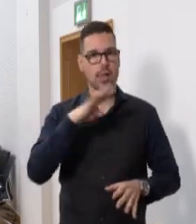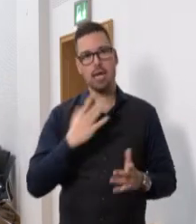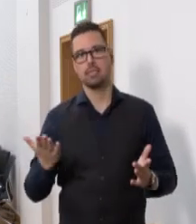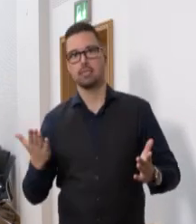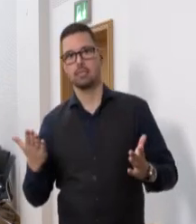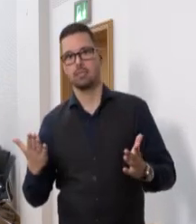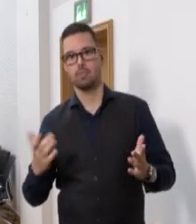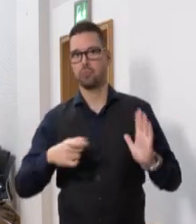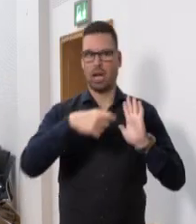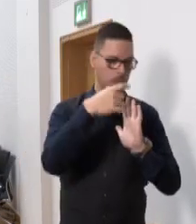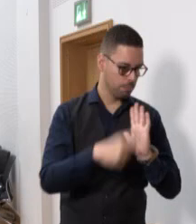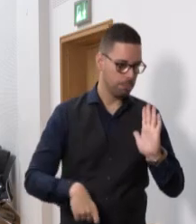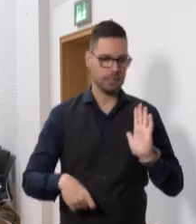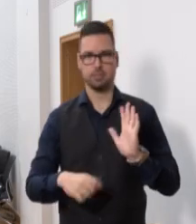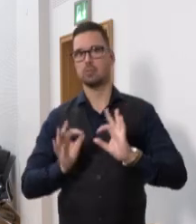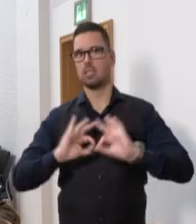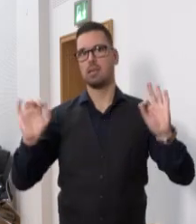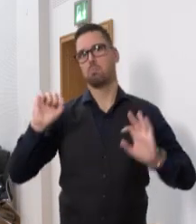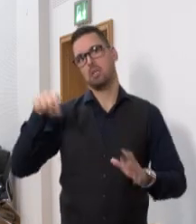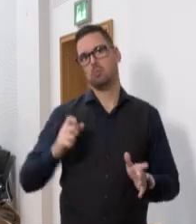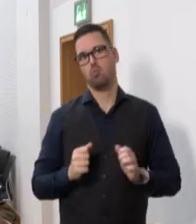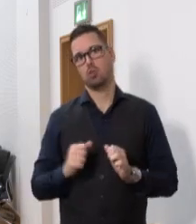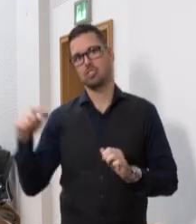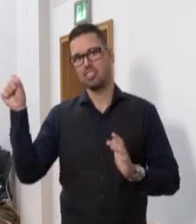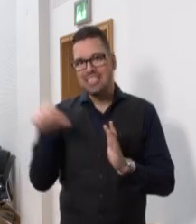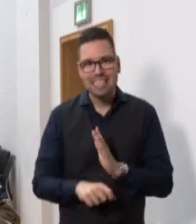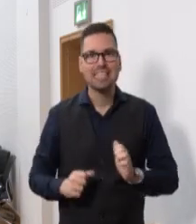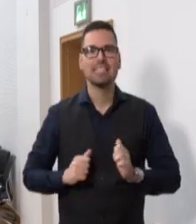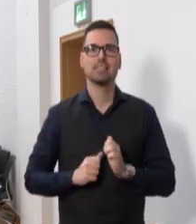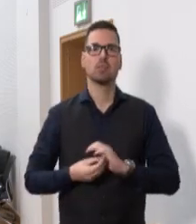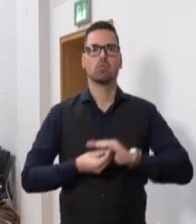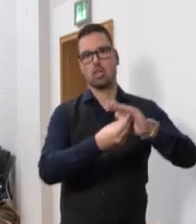von ihrem Pass bestmöglich in dieser Krise zu unterstützen.